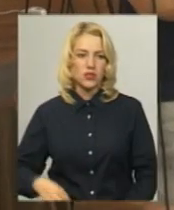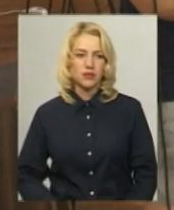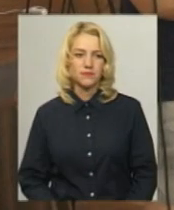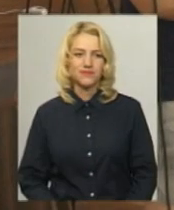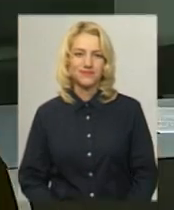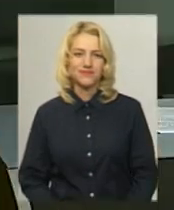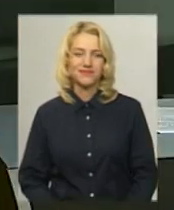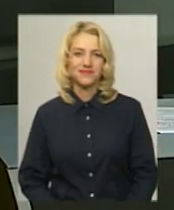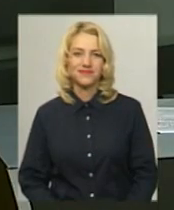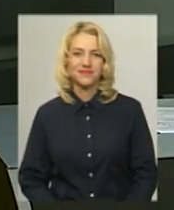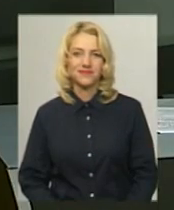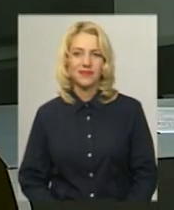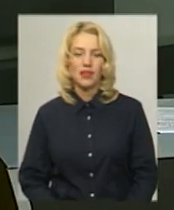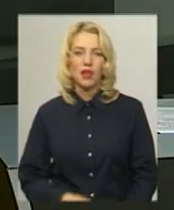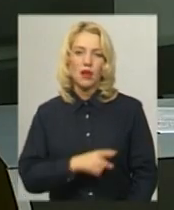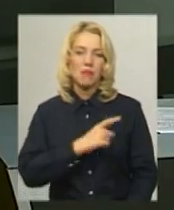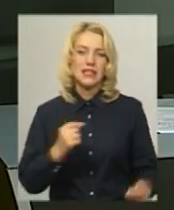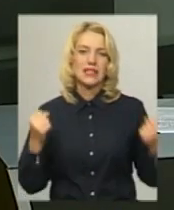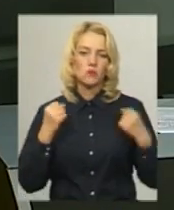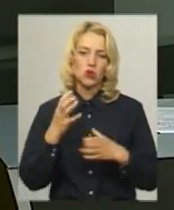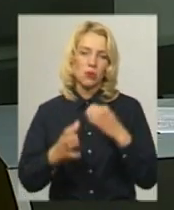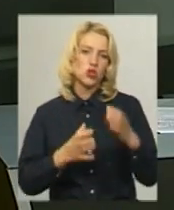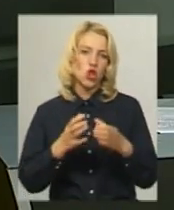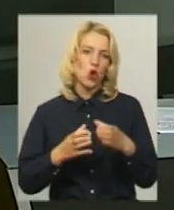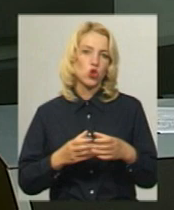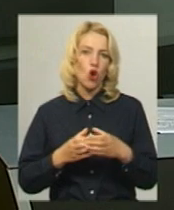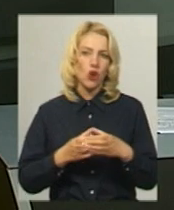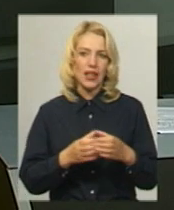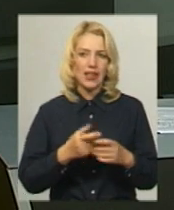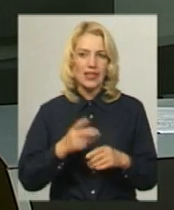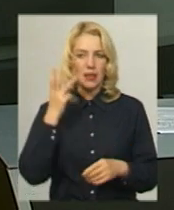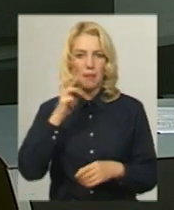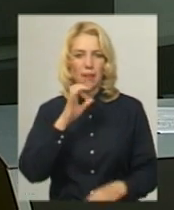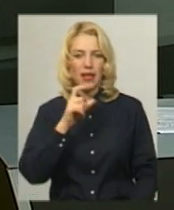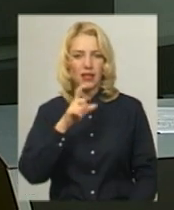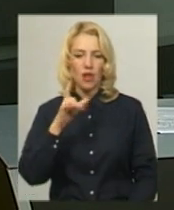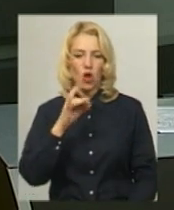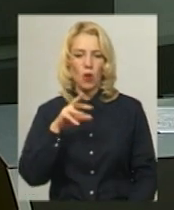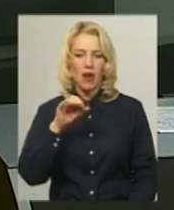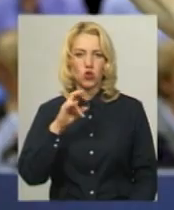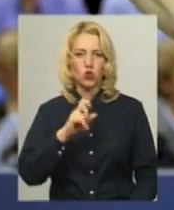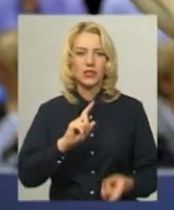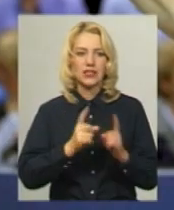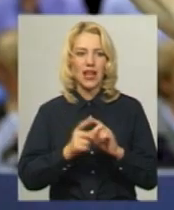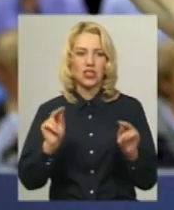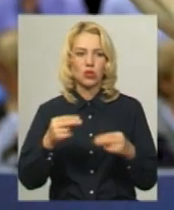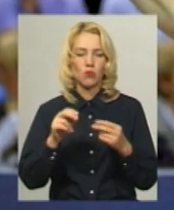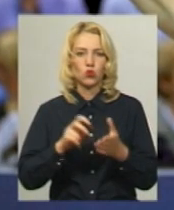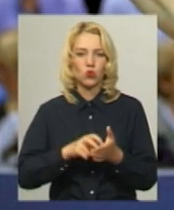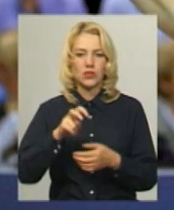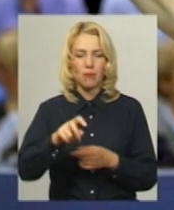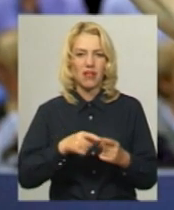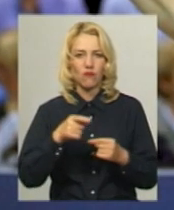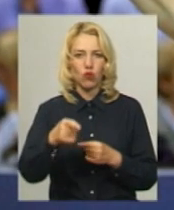Новини. Майстер спорту міжнародного класу хмельничанка Марина Бех-Романчук стала чемпіонкою у стрибках у